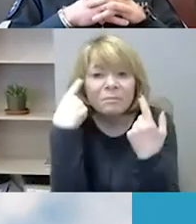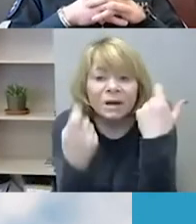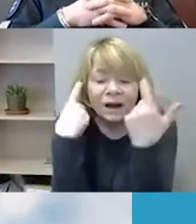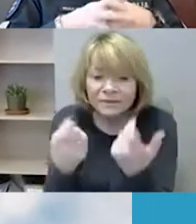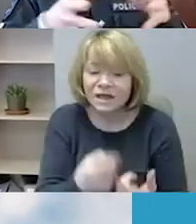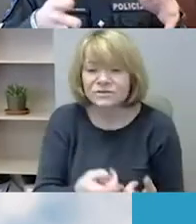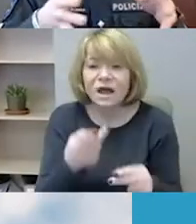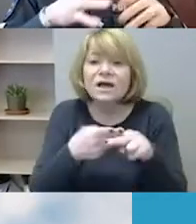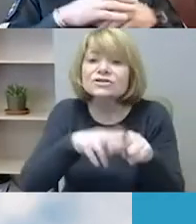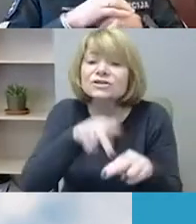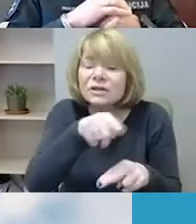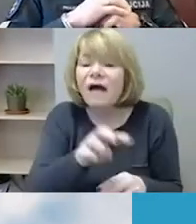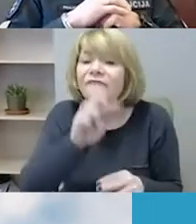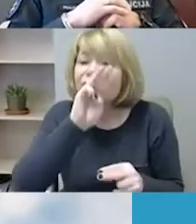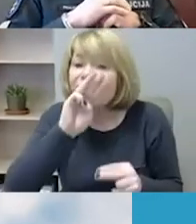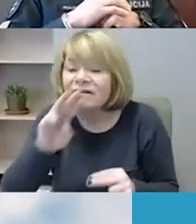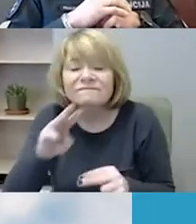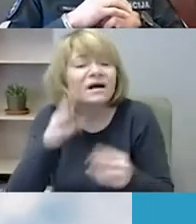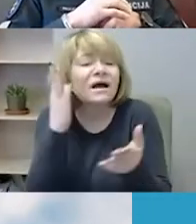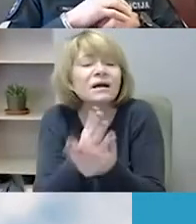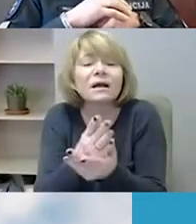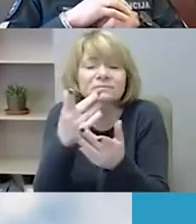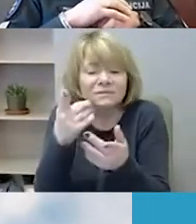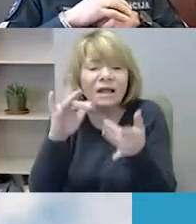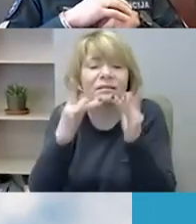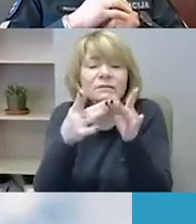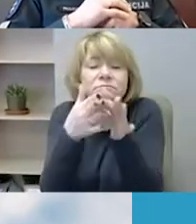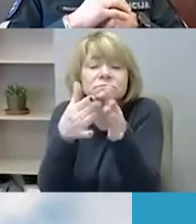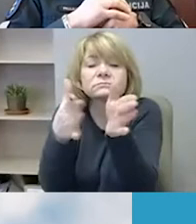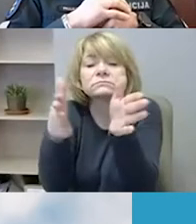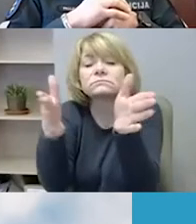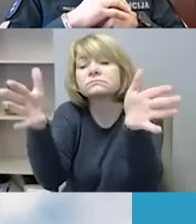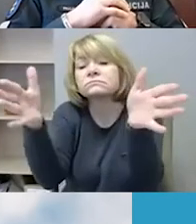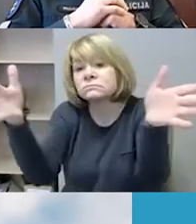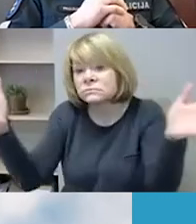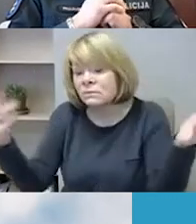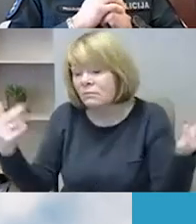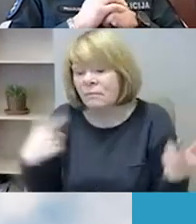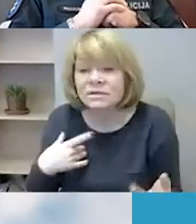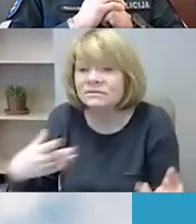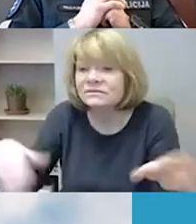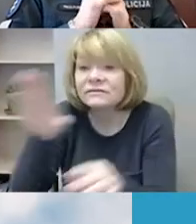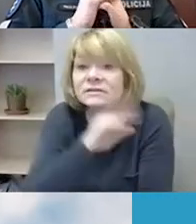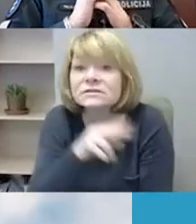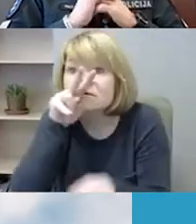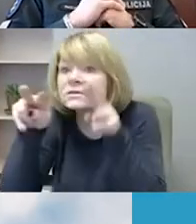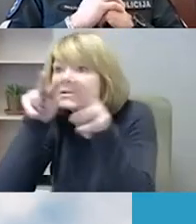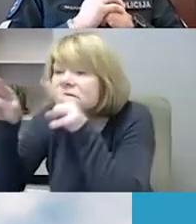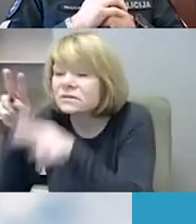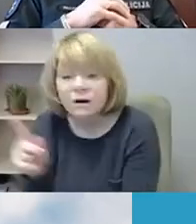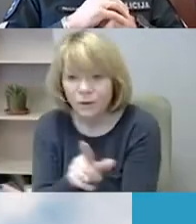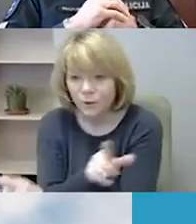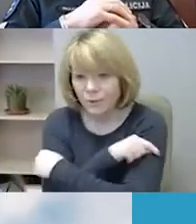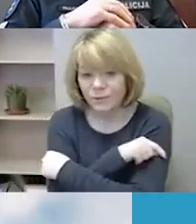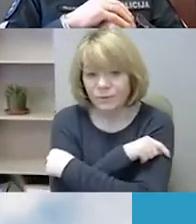galo plati ir ją priepti savo jėgomis dažnai tiesiog nepaėktume. Jau čia šiandien buvo